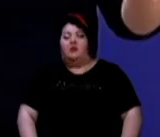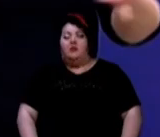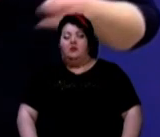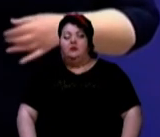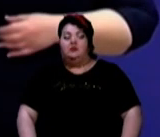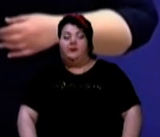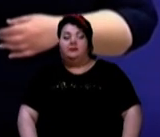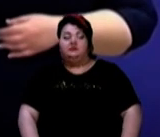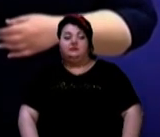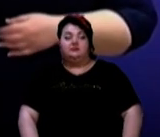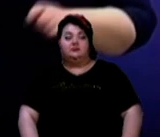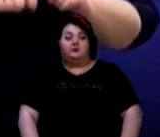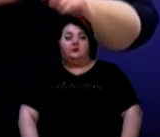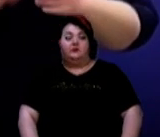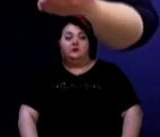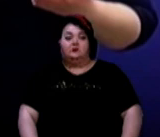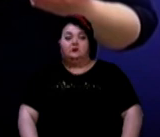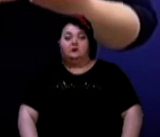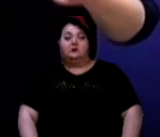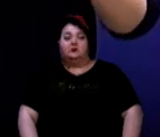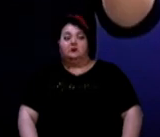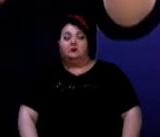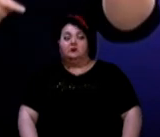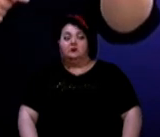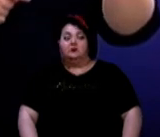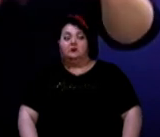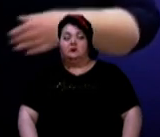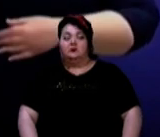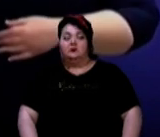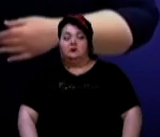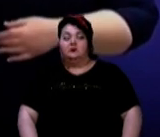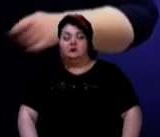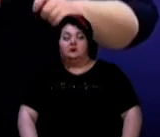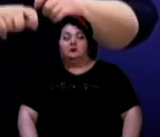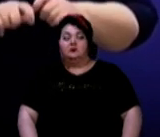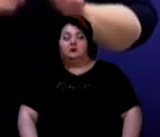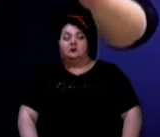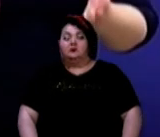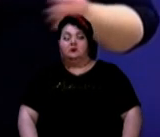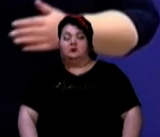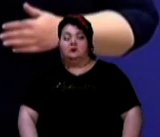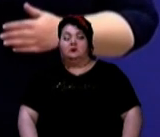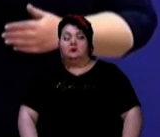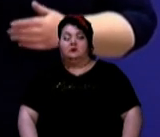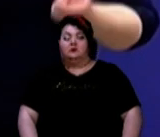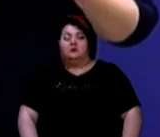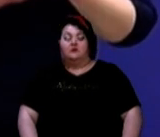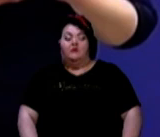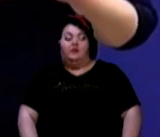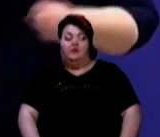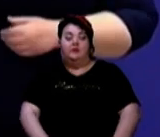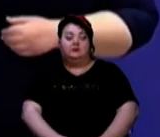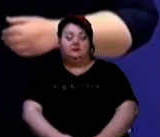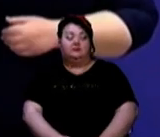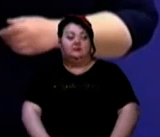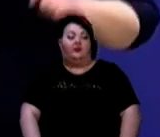ІФА-тесті є відмінність від ПЛР-тестування. По-перше, лабораторії щодо ІФА-тестування, вони